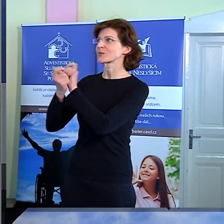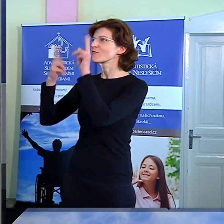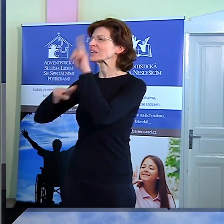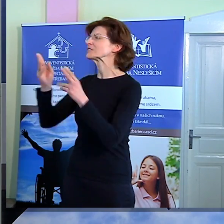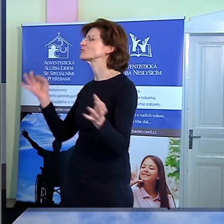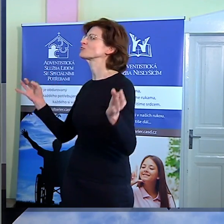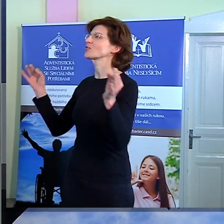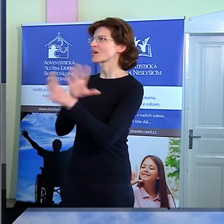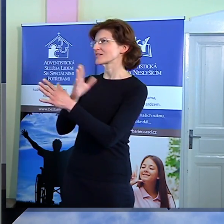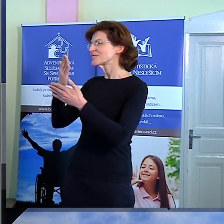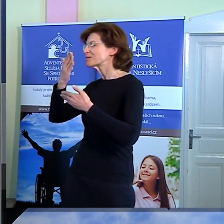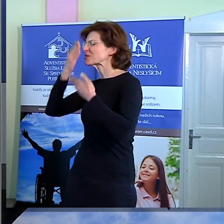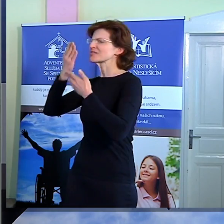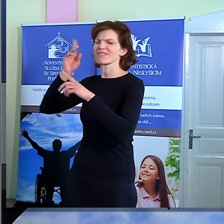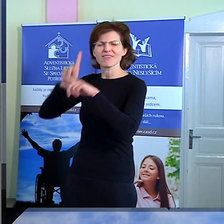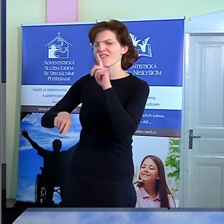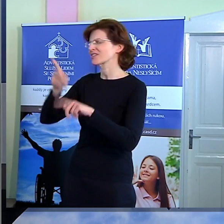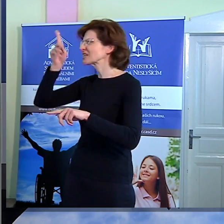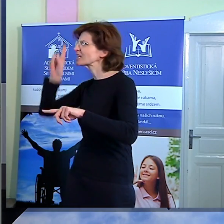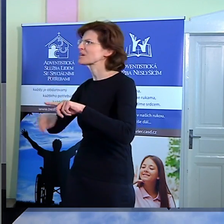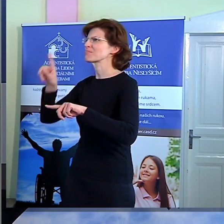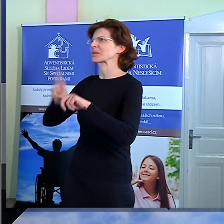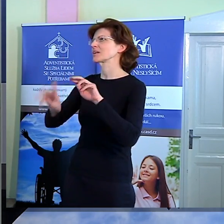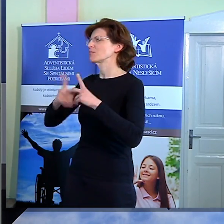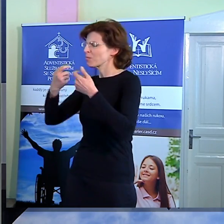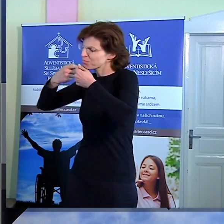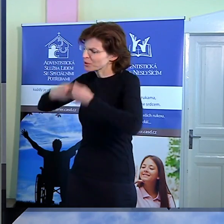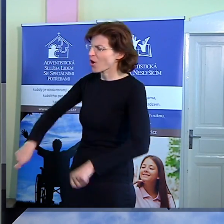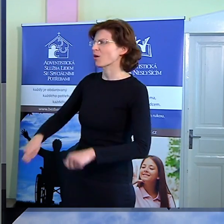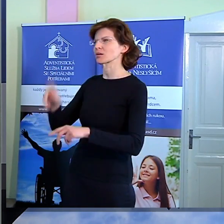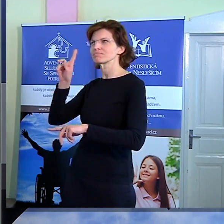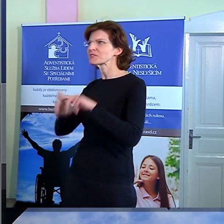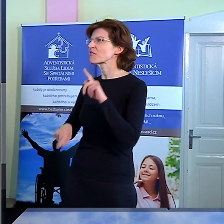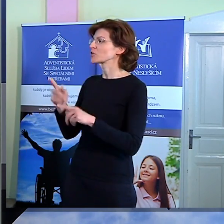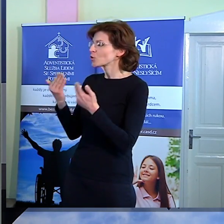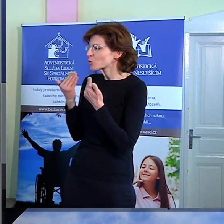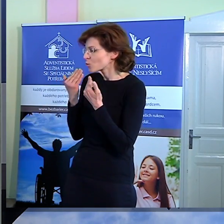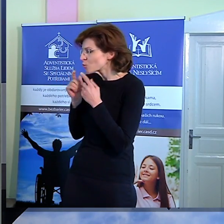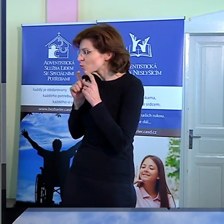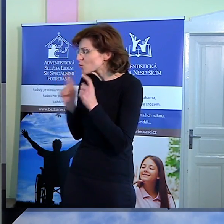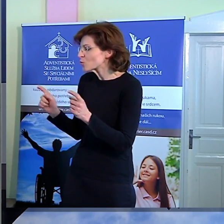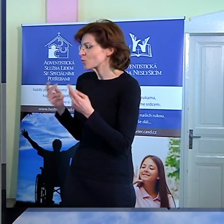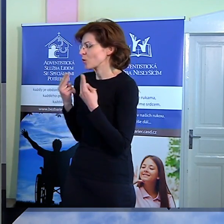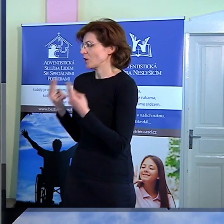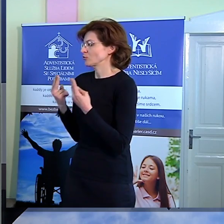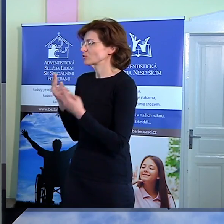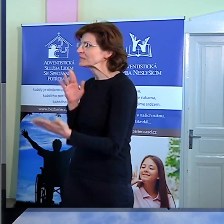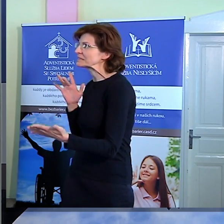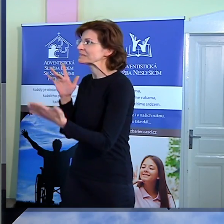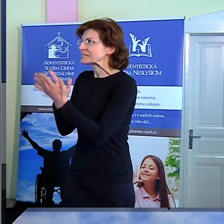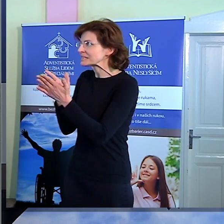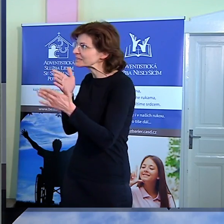všechny prohry a chyby, které ho potkali. Ať to byly i věci, které ho velmi tížily.